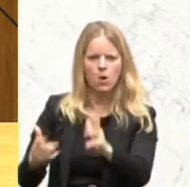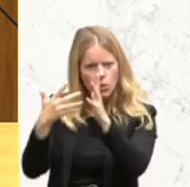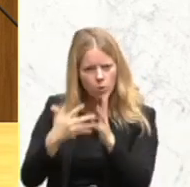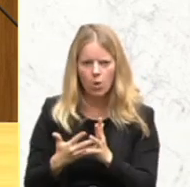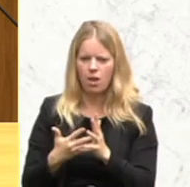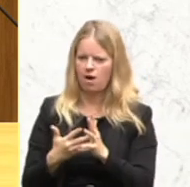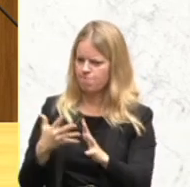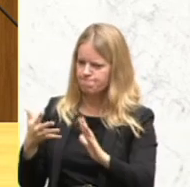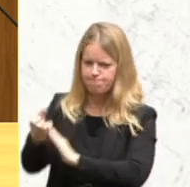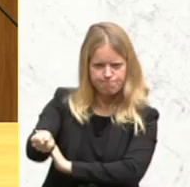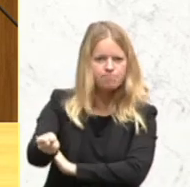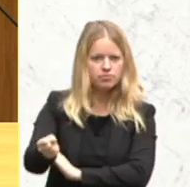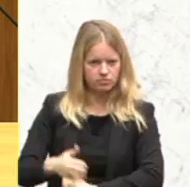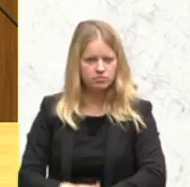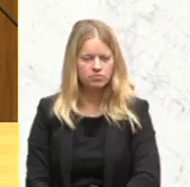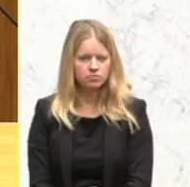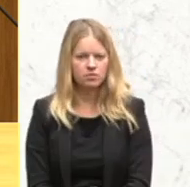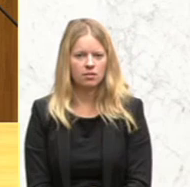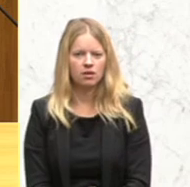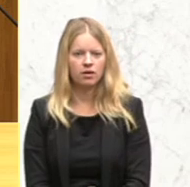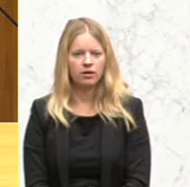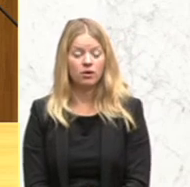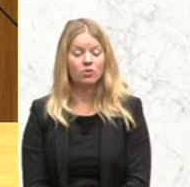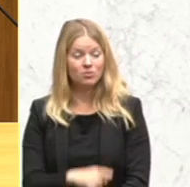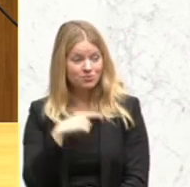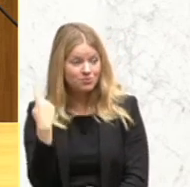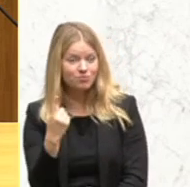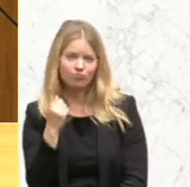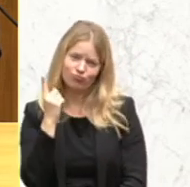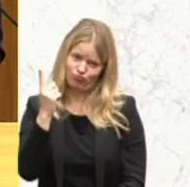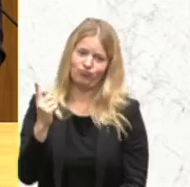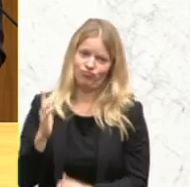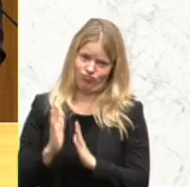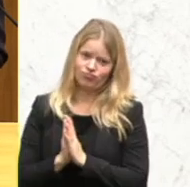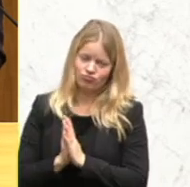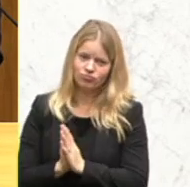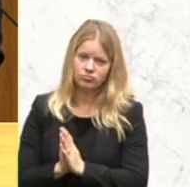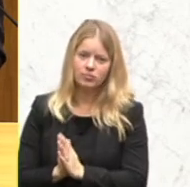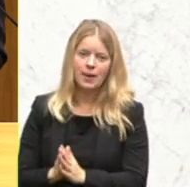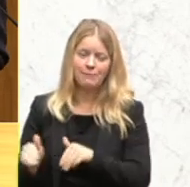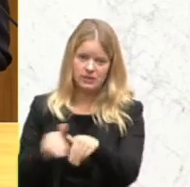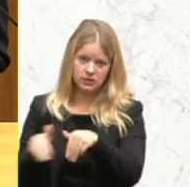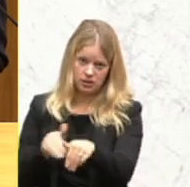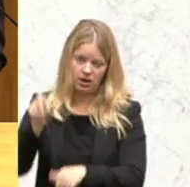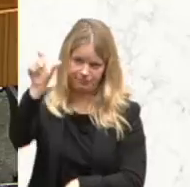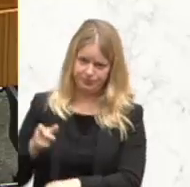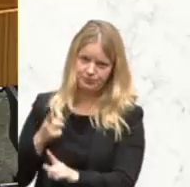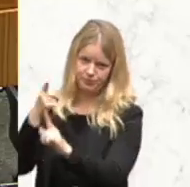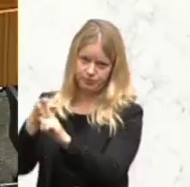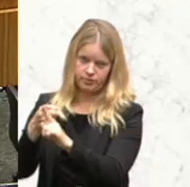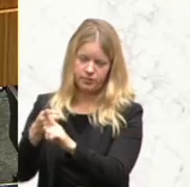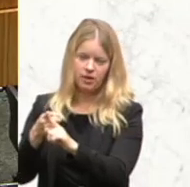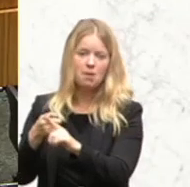können. Und da appelliere ich direkt an Sie, Herr Minister. Dafür braucht es die Unterstützung der Staatsanwaltschaft